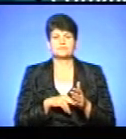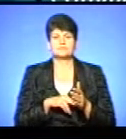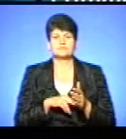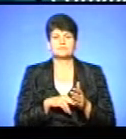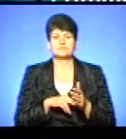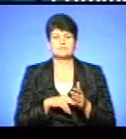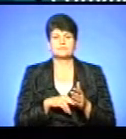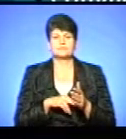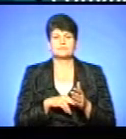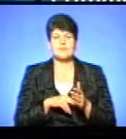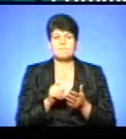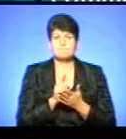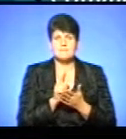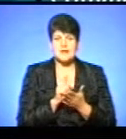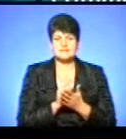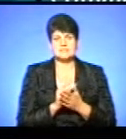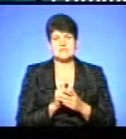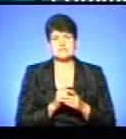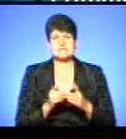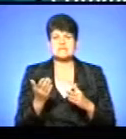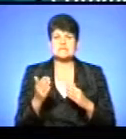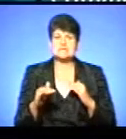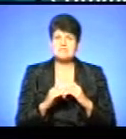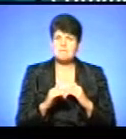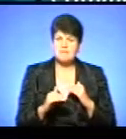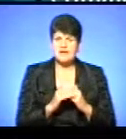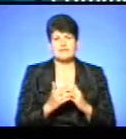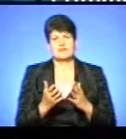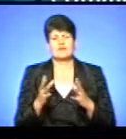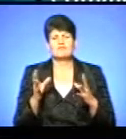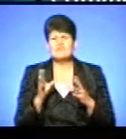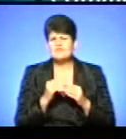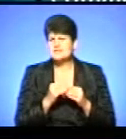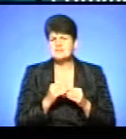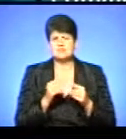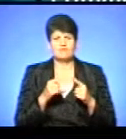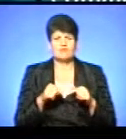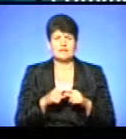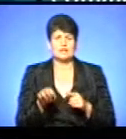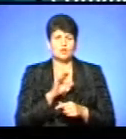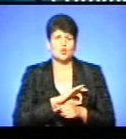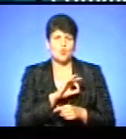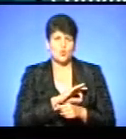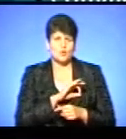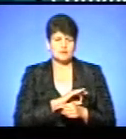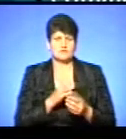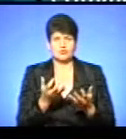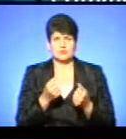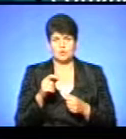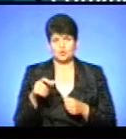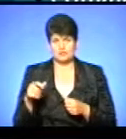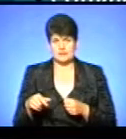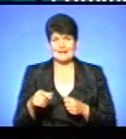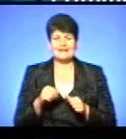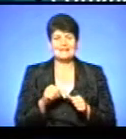це пенсія, стипендії. Всі види доходів, які отримує людина. Крім